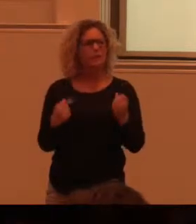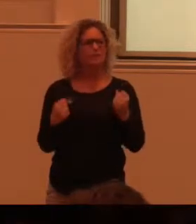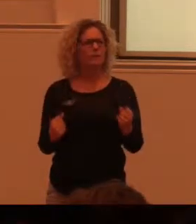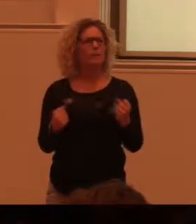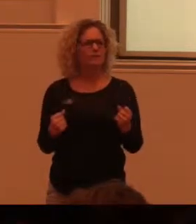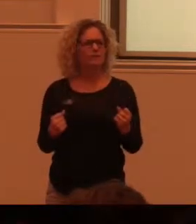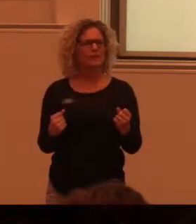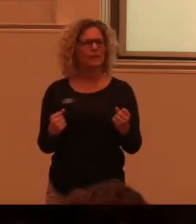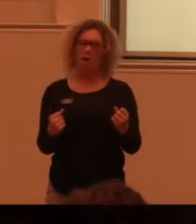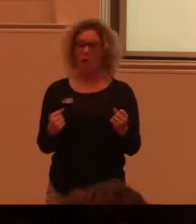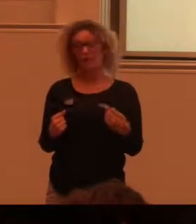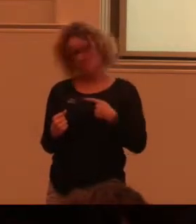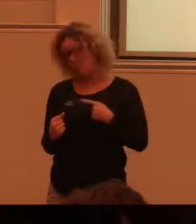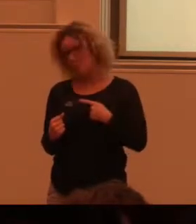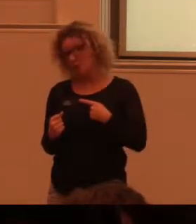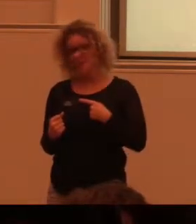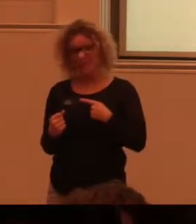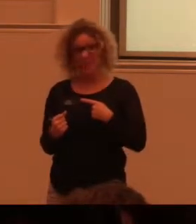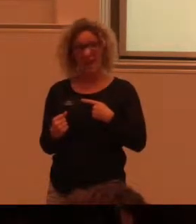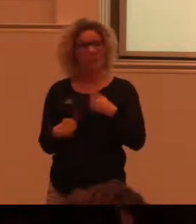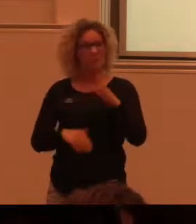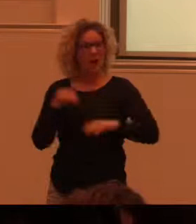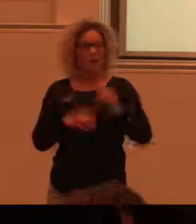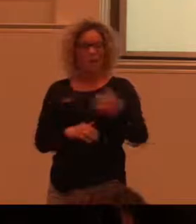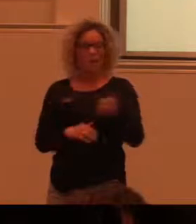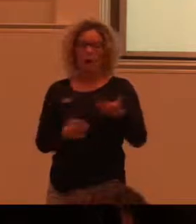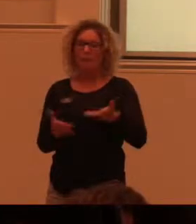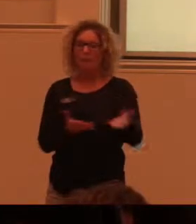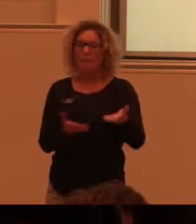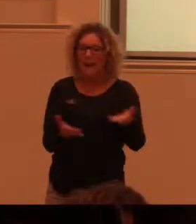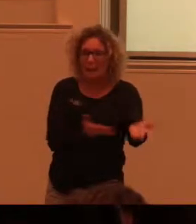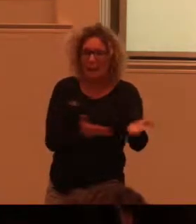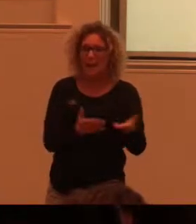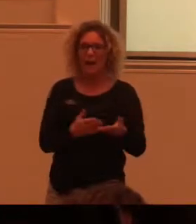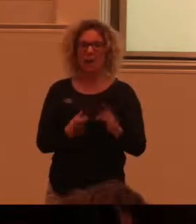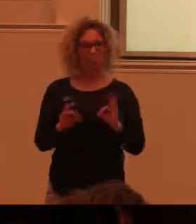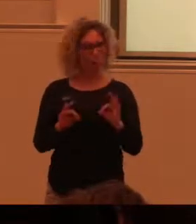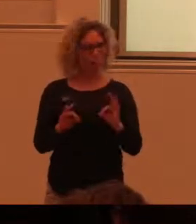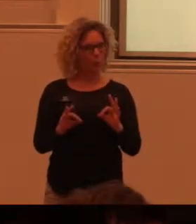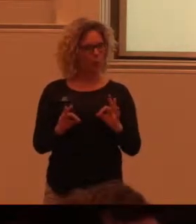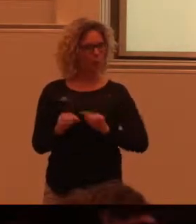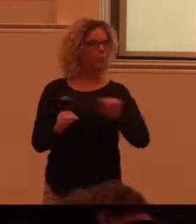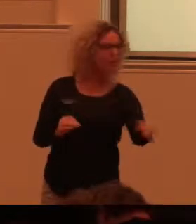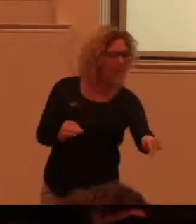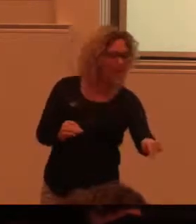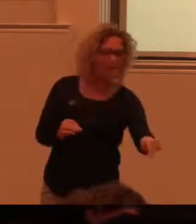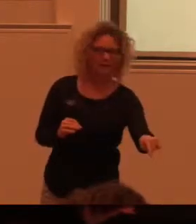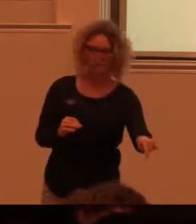viktigt, det är mycket som är rent förmedling och konsten att hitta dit.